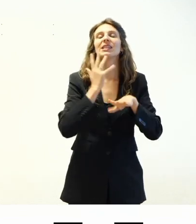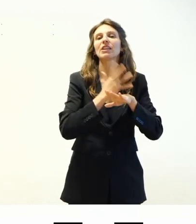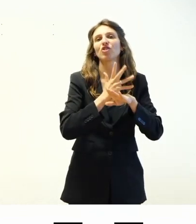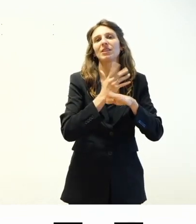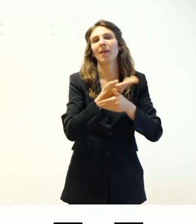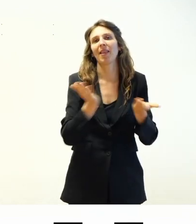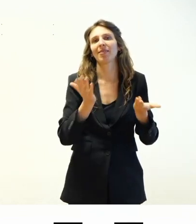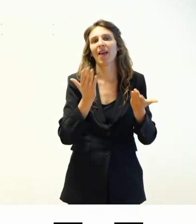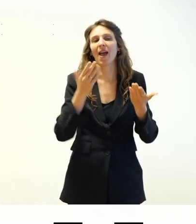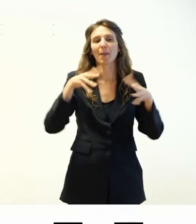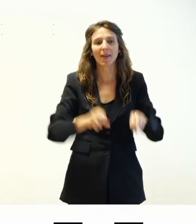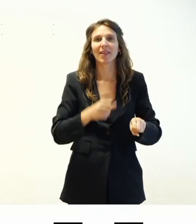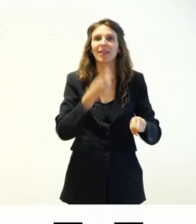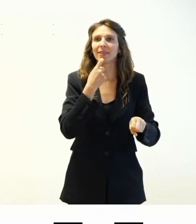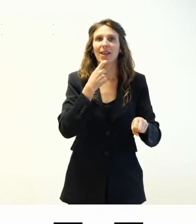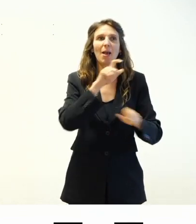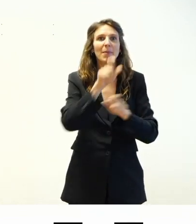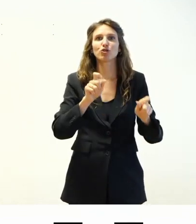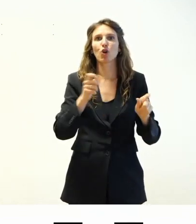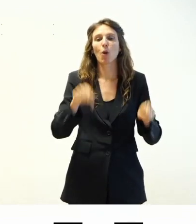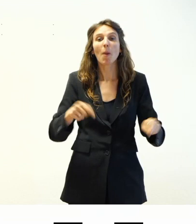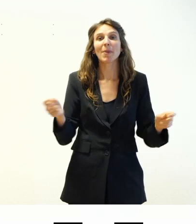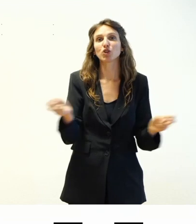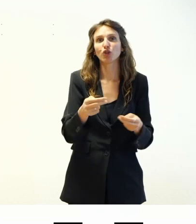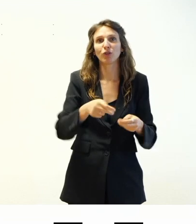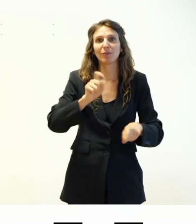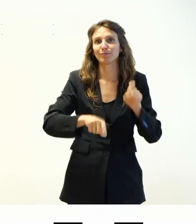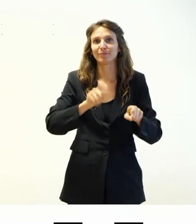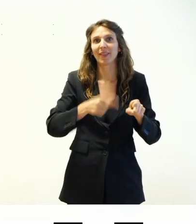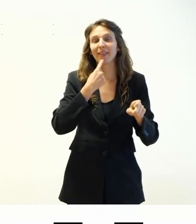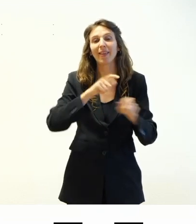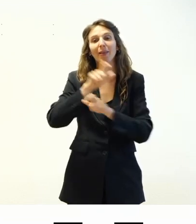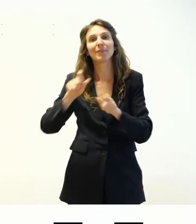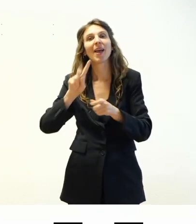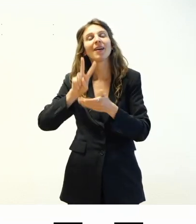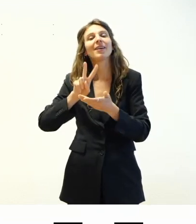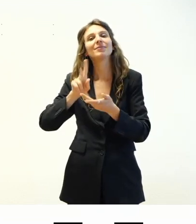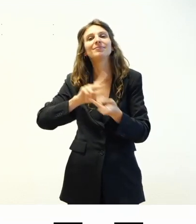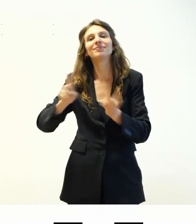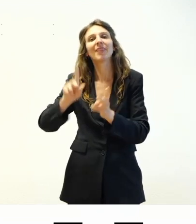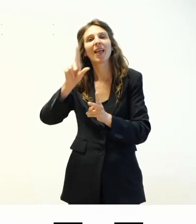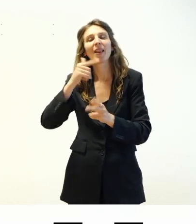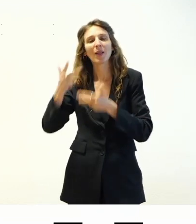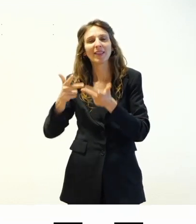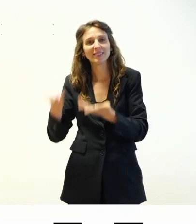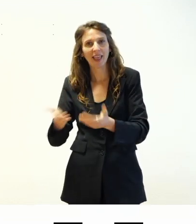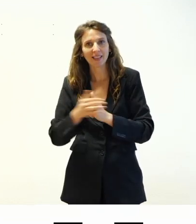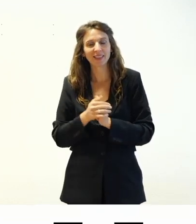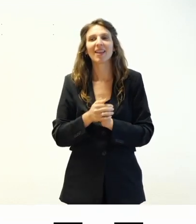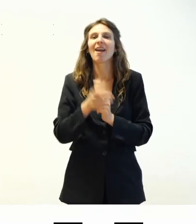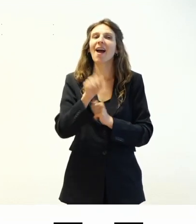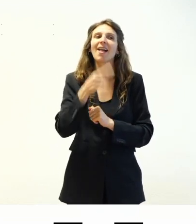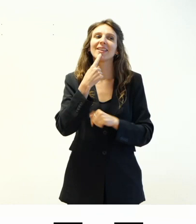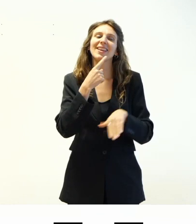che sono le persone che quindi stanno sottotitolando le sessioni e le persone che stanno traducendo in lingua dei segni e anche per il